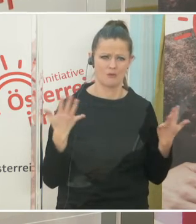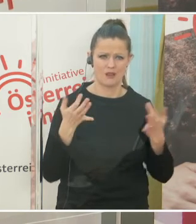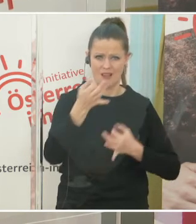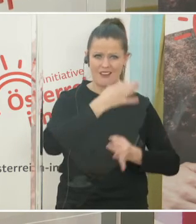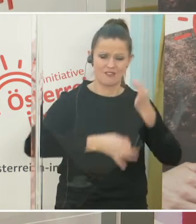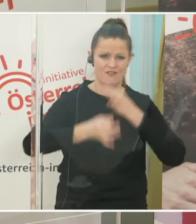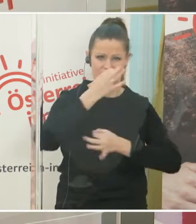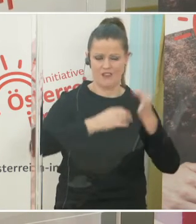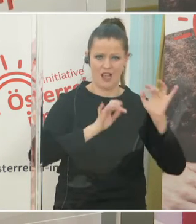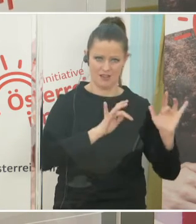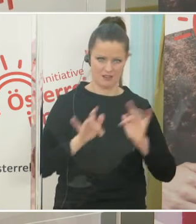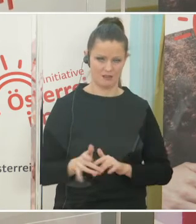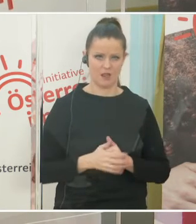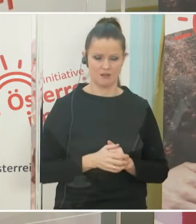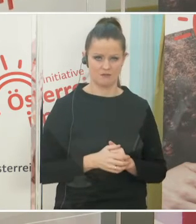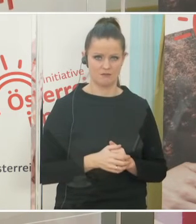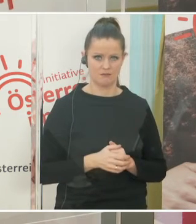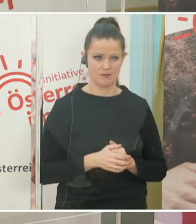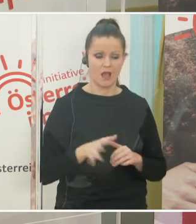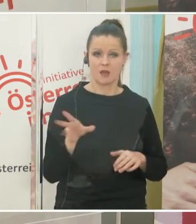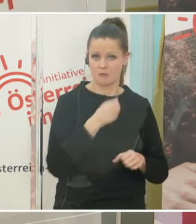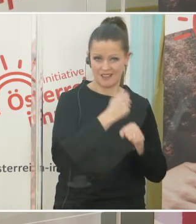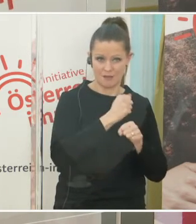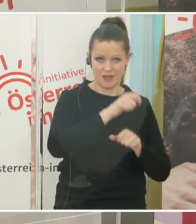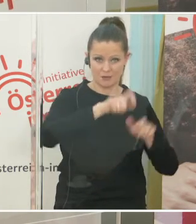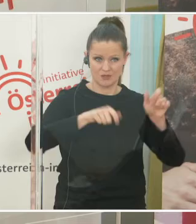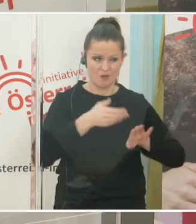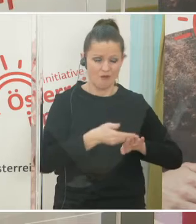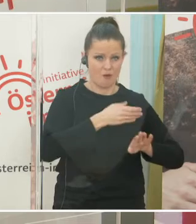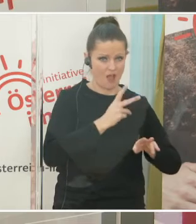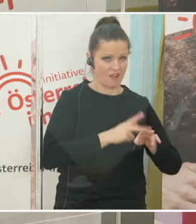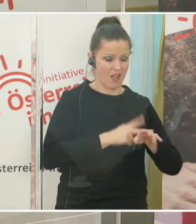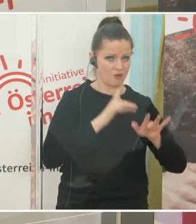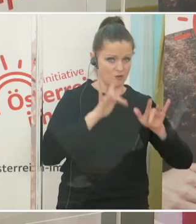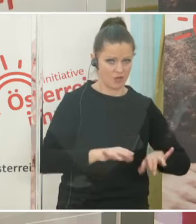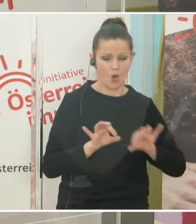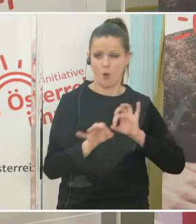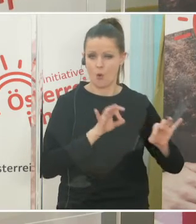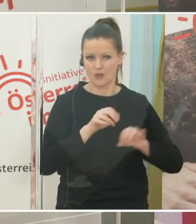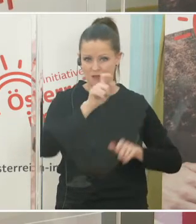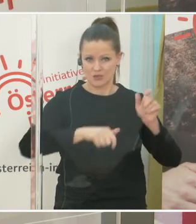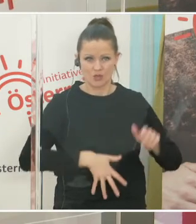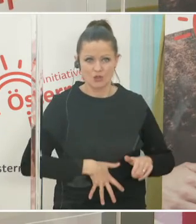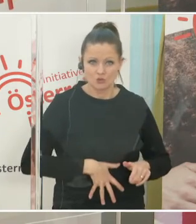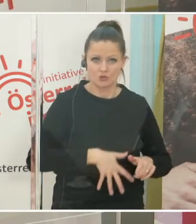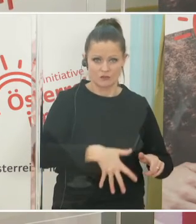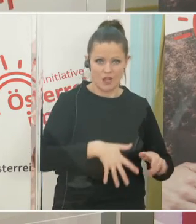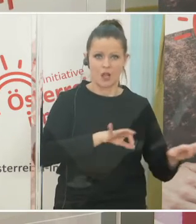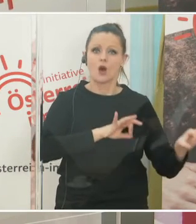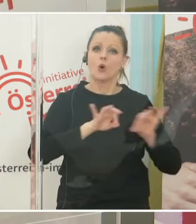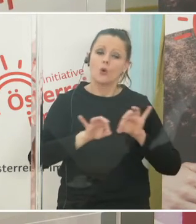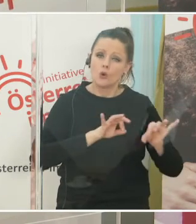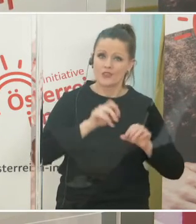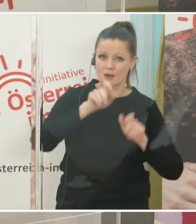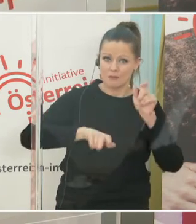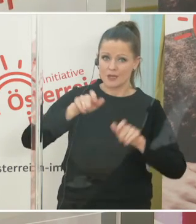Fragen konfrontiert waren. Etwa von Mitarbeiterinnen, die Vorerkrankungen hatten, von schwangeren Kolleginnen, von denjenigen, die